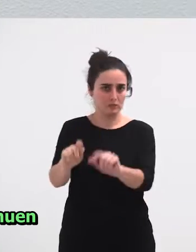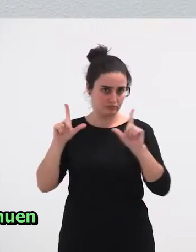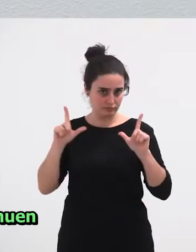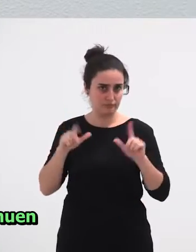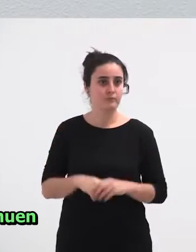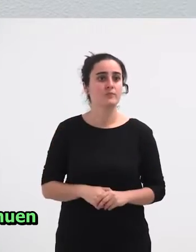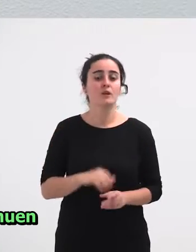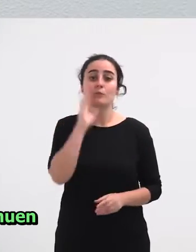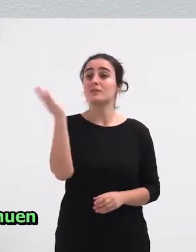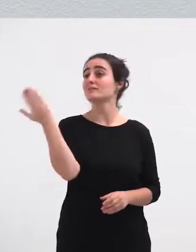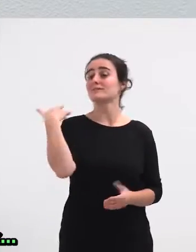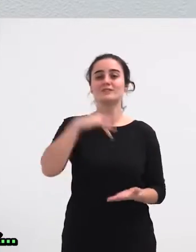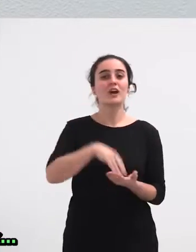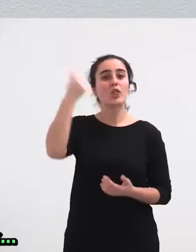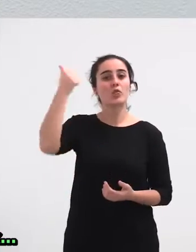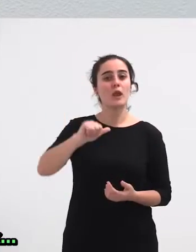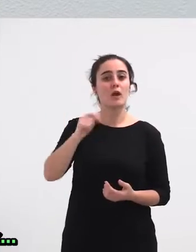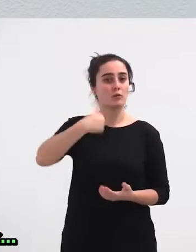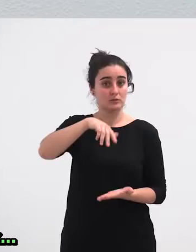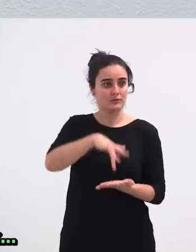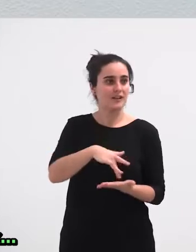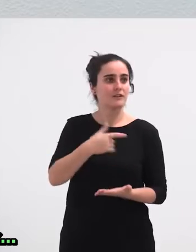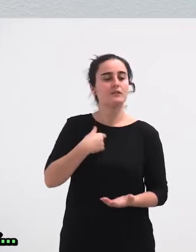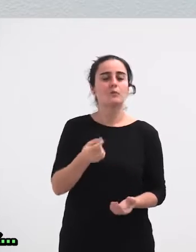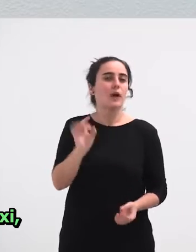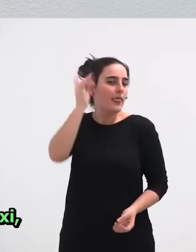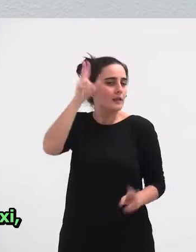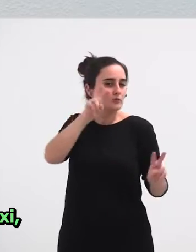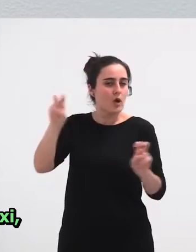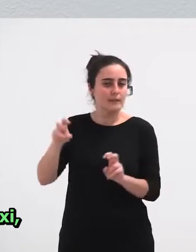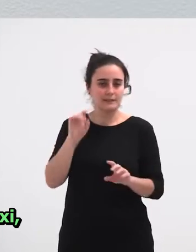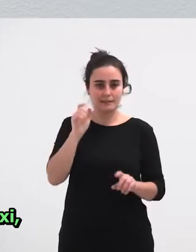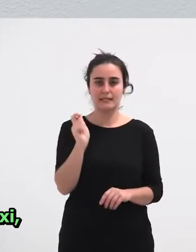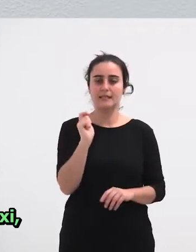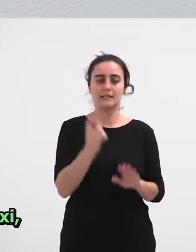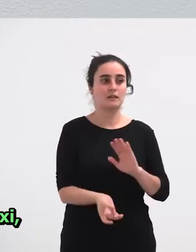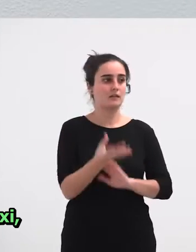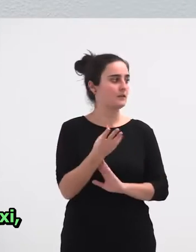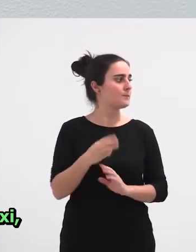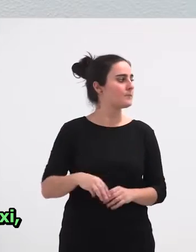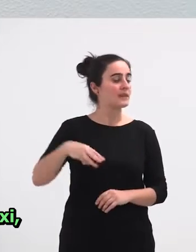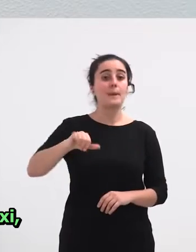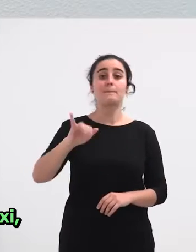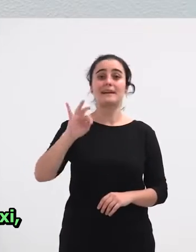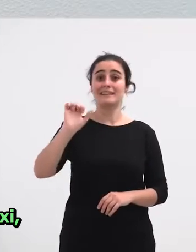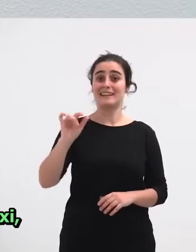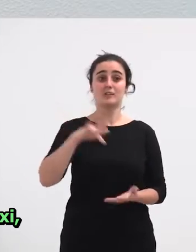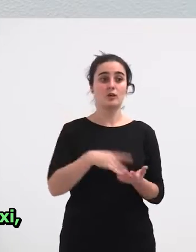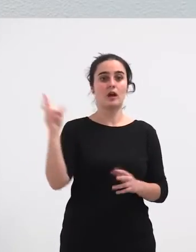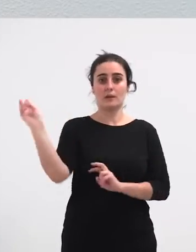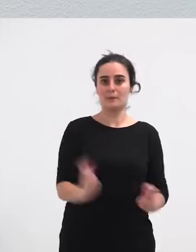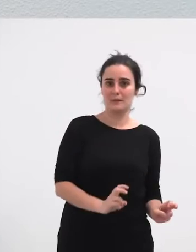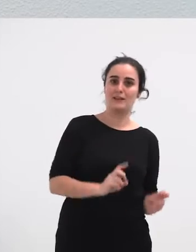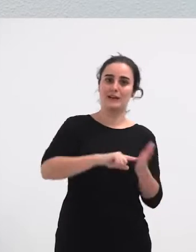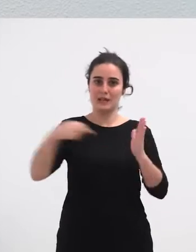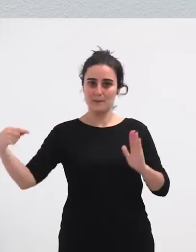komentatzen nuen Durango negon ginean egin bueno, beti etortzen da izkizu Idea berriak Maite gipuzko hartu egin zeigur Eta lagutxe gipuzko era bizitzera Eta horri